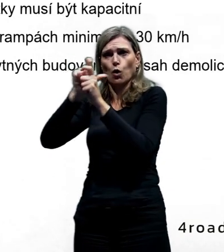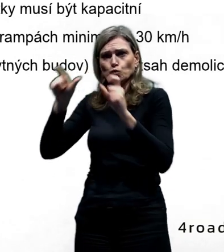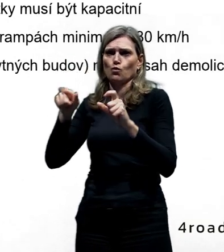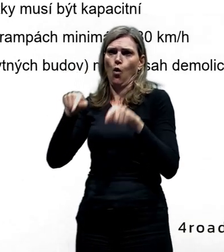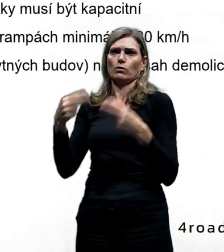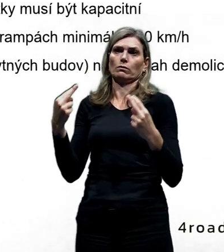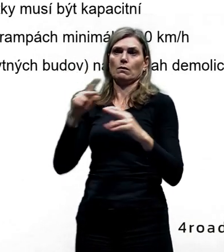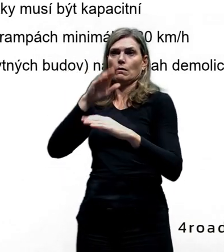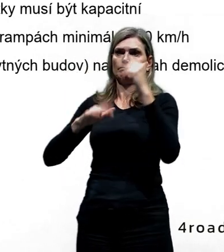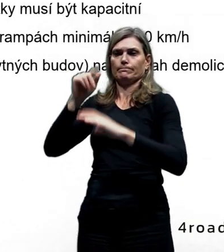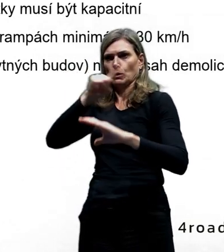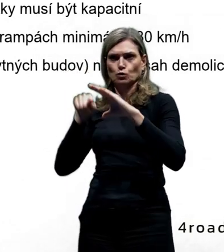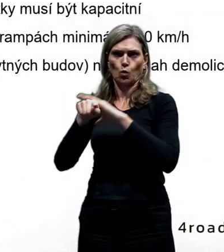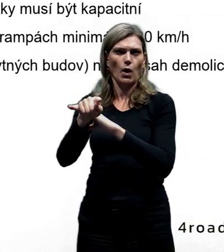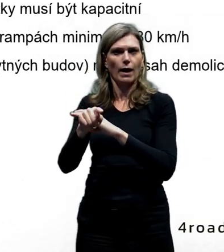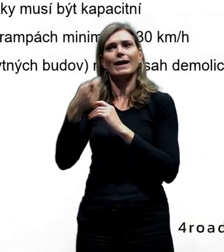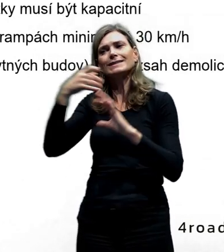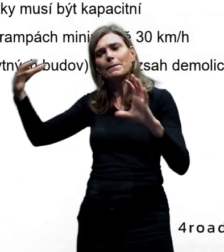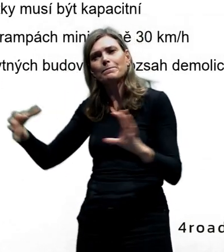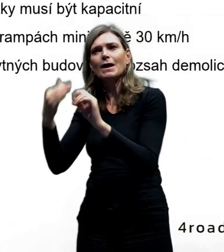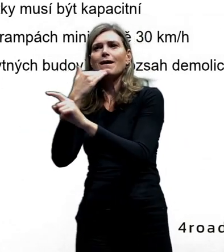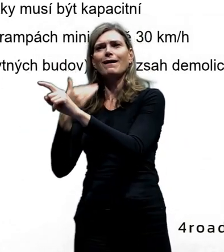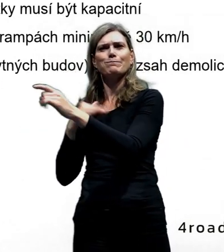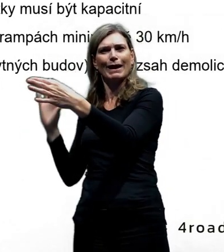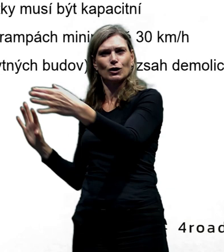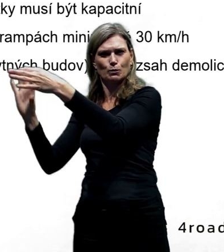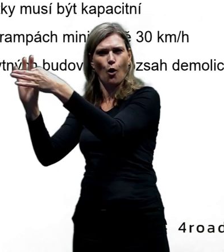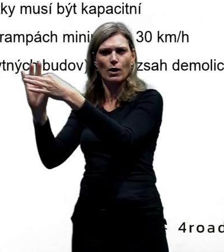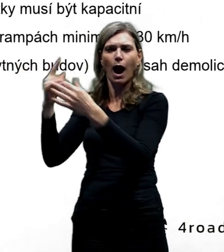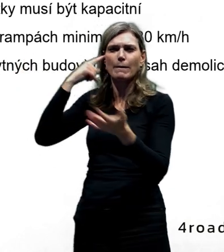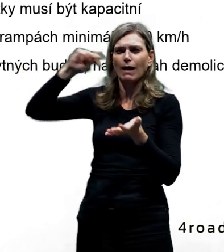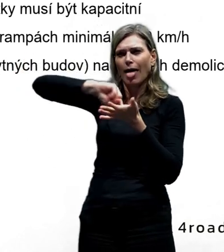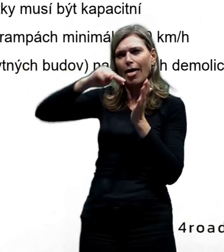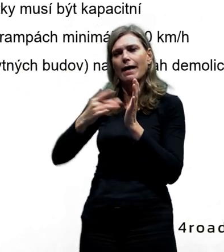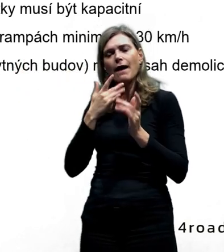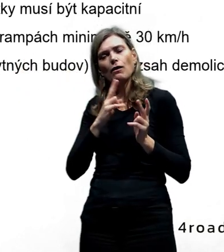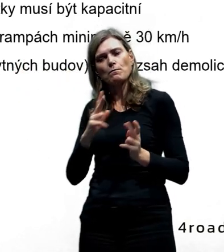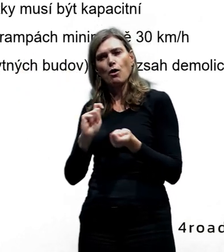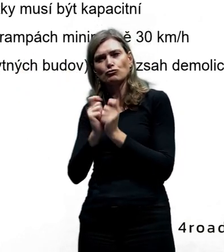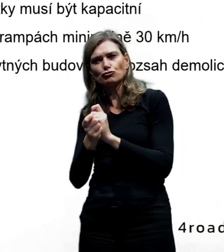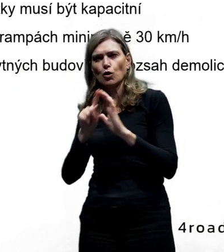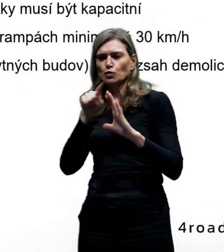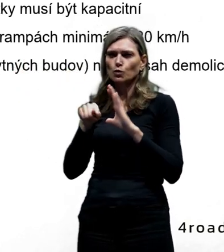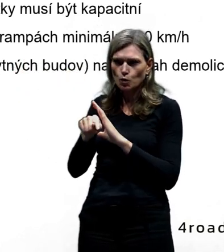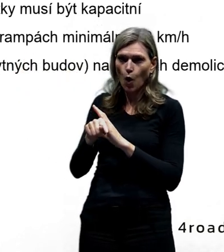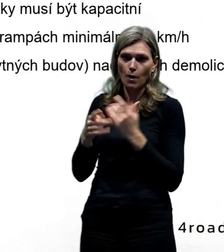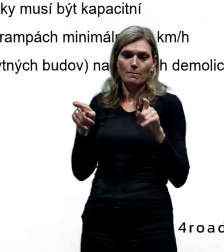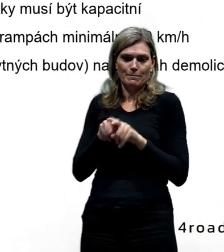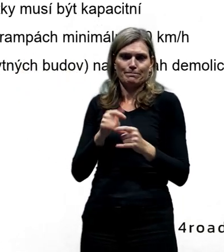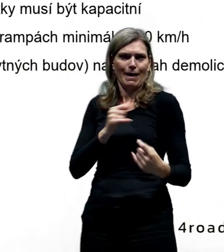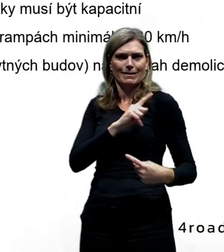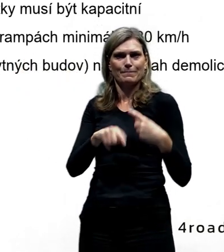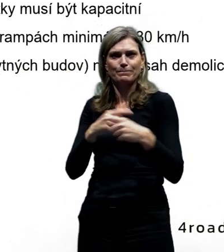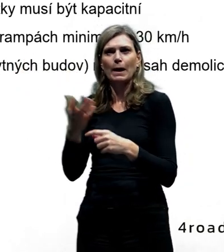městského okruhu a libeňské spojky. Tak jako je to už teďka, v podstatě i v pokračování toho městského okruhu ulice